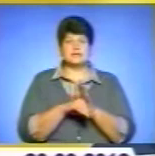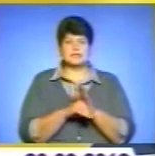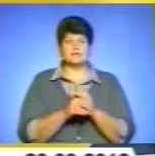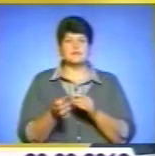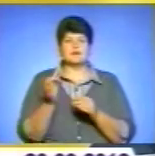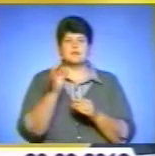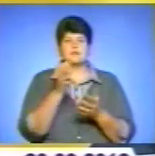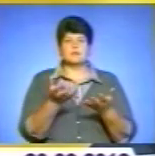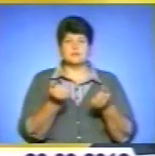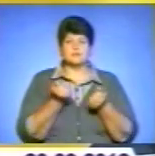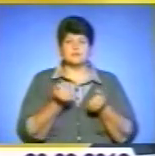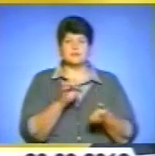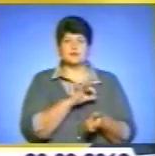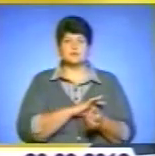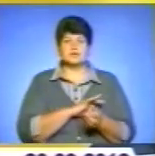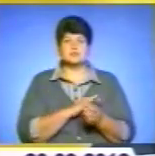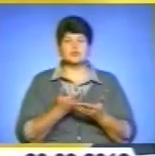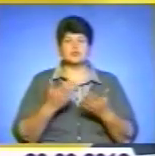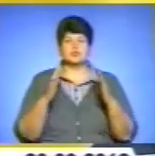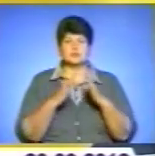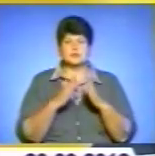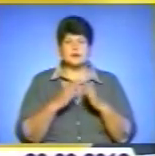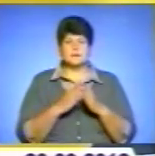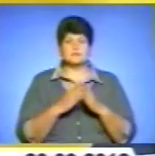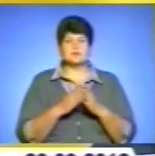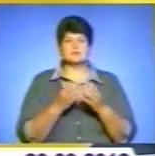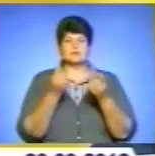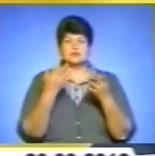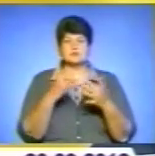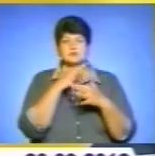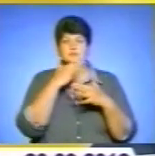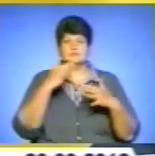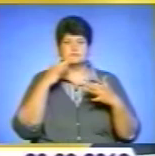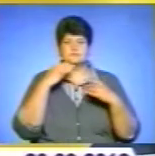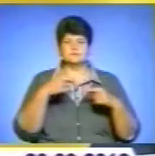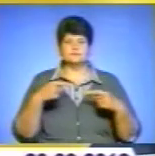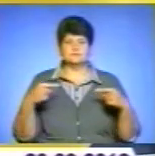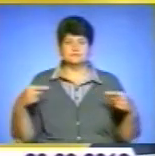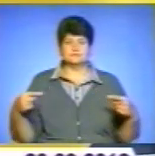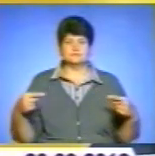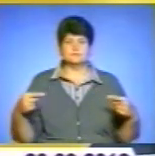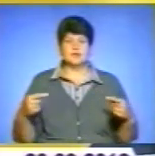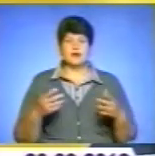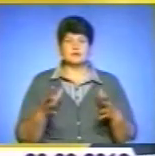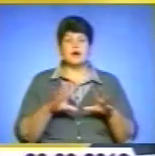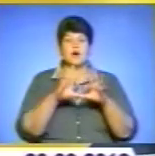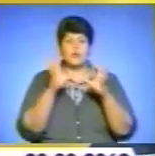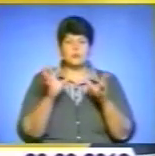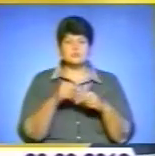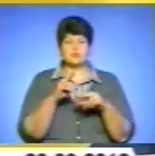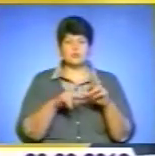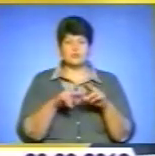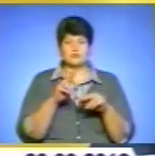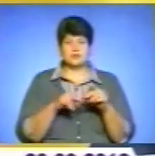скоротливі строки оформлення права на землю та багато іншого. А на обсягах будівництва